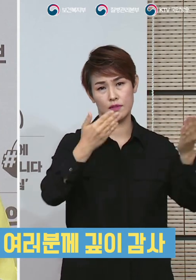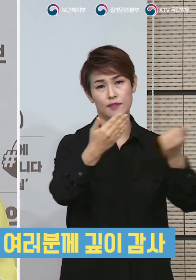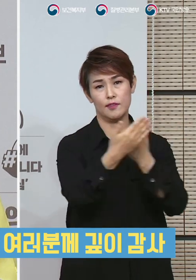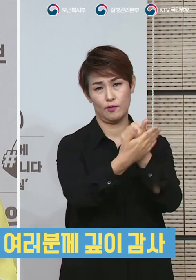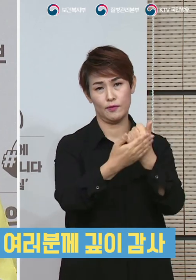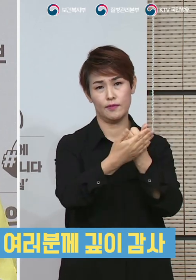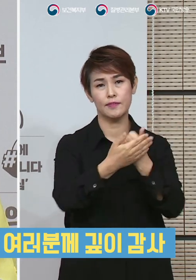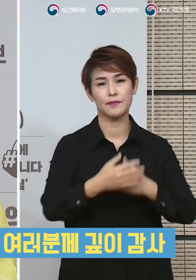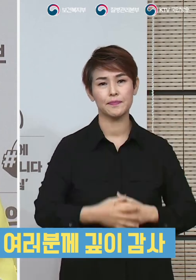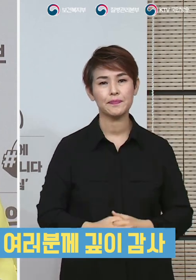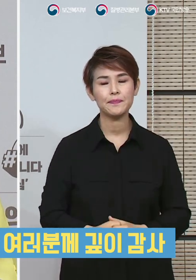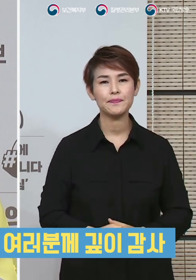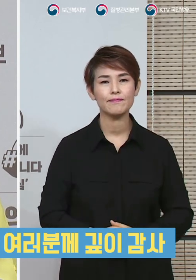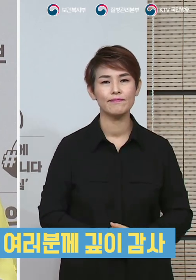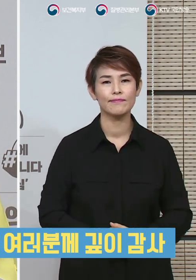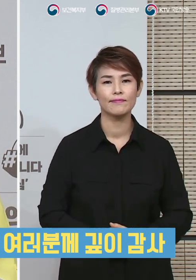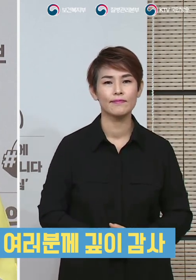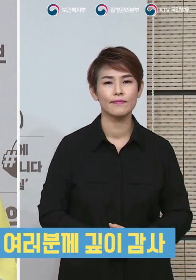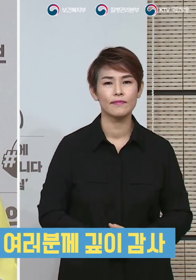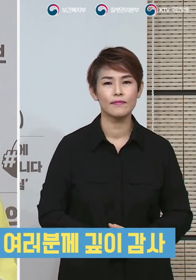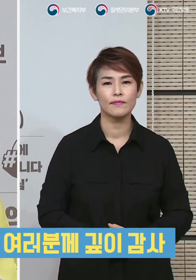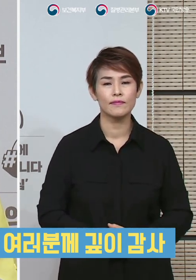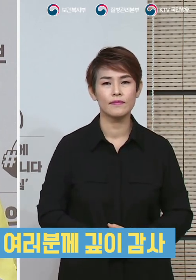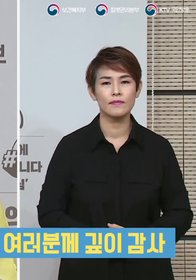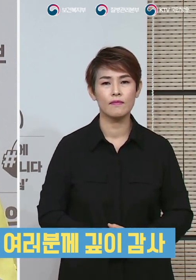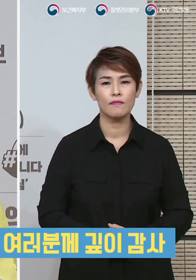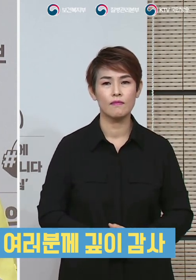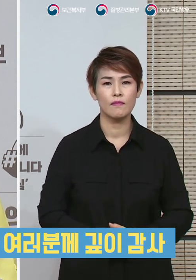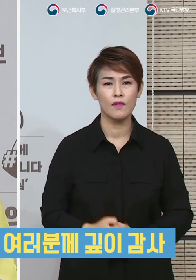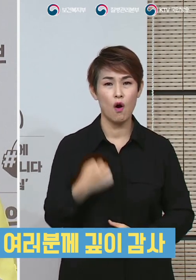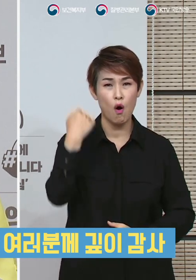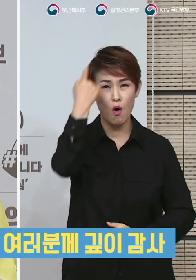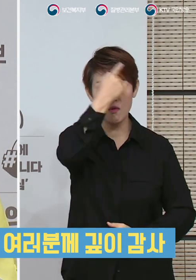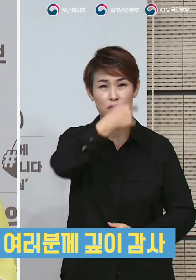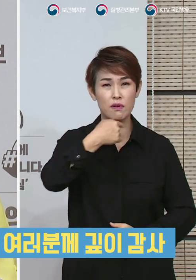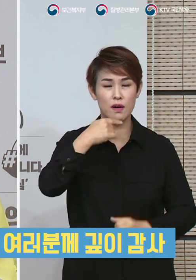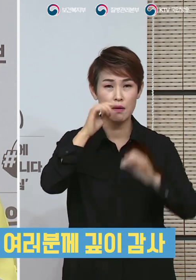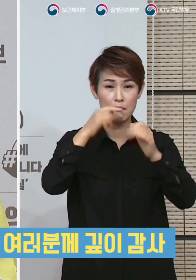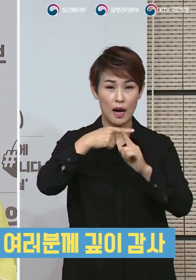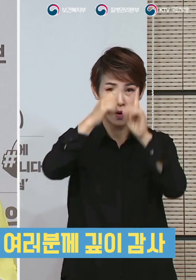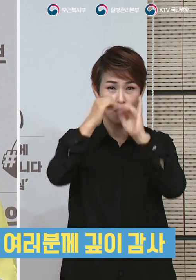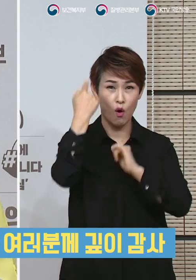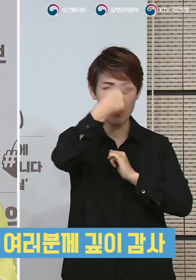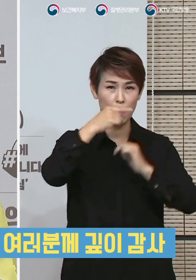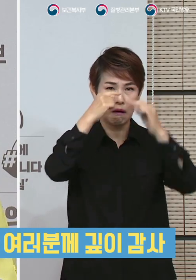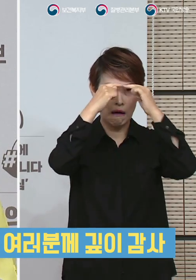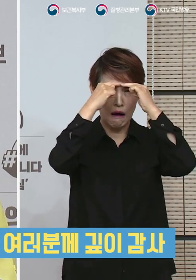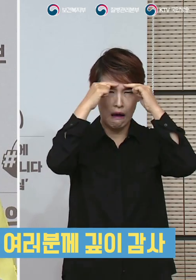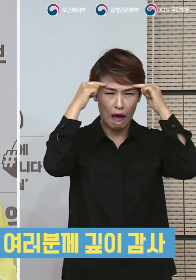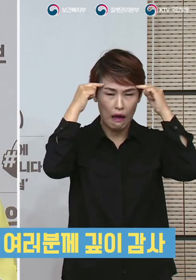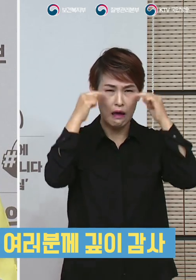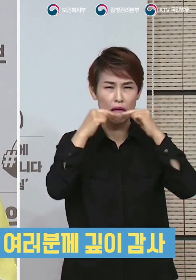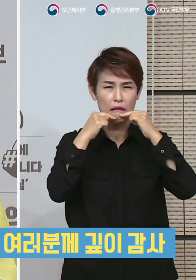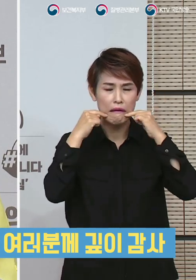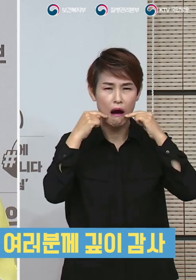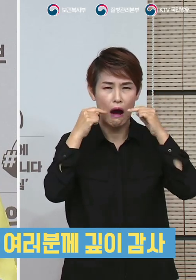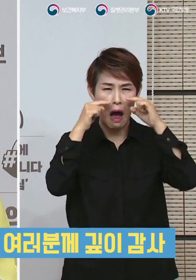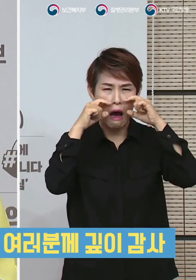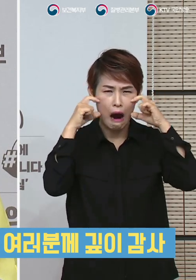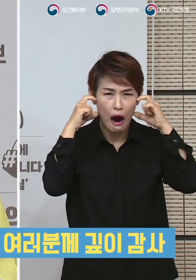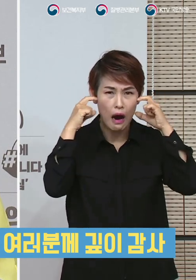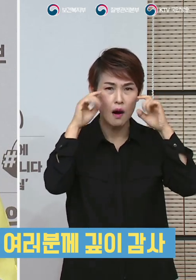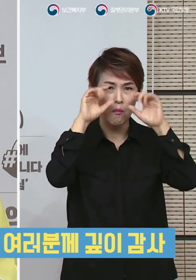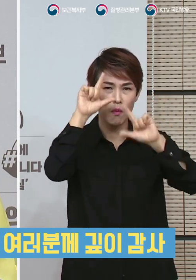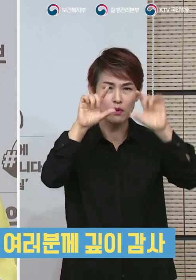절대적이었다고 할 수 있습니다. 특히 얼굴에 선명하게 드러난 고글과 마스크 자국을 보면서 간호사